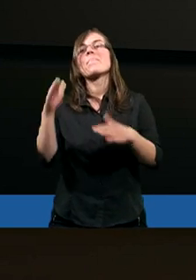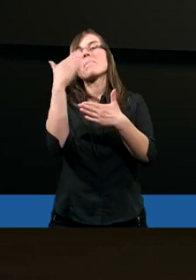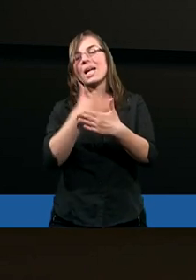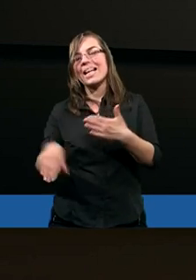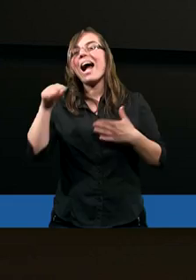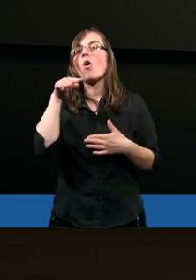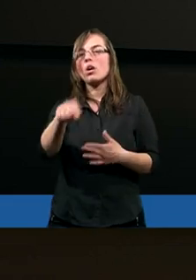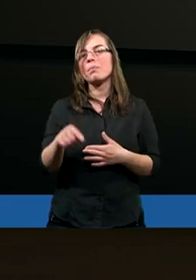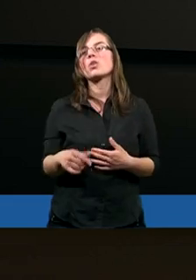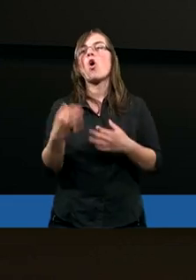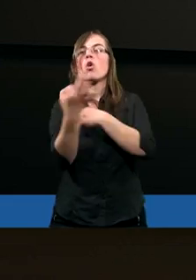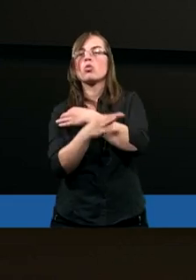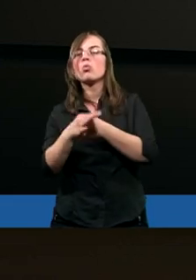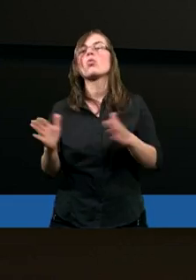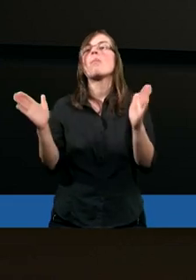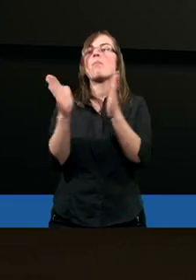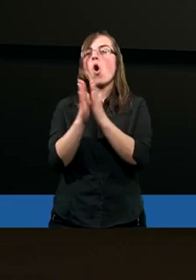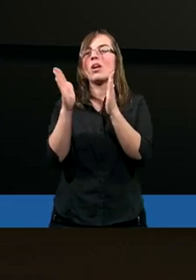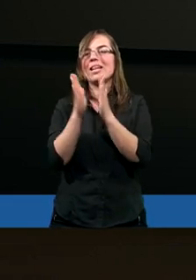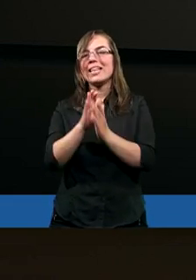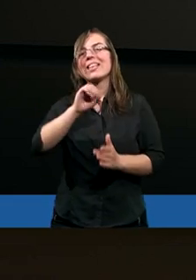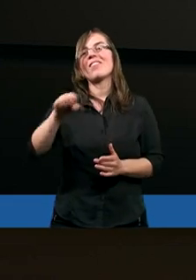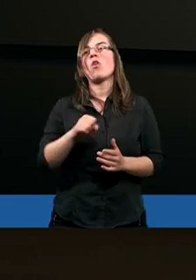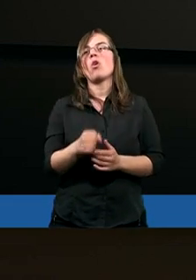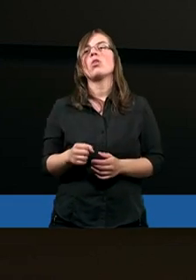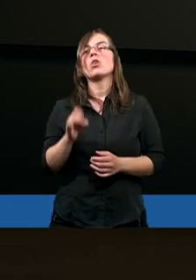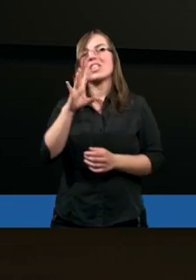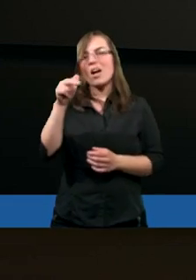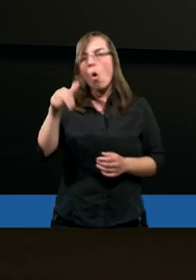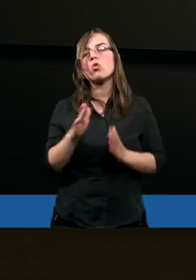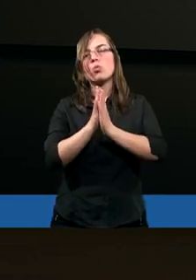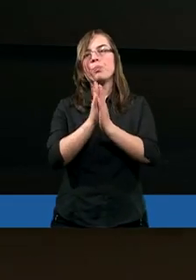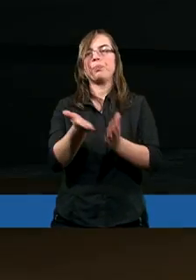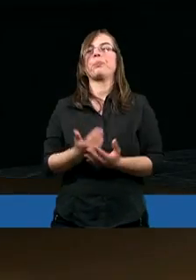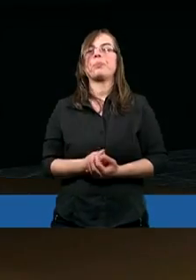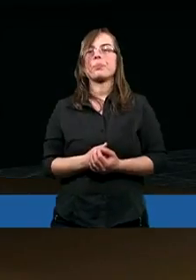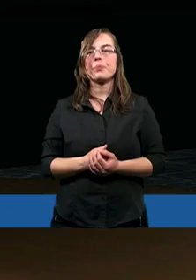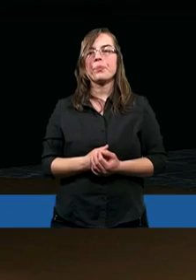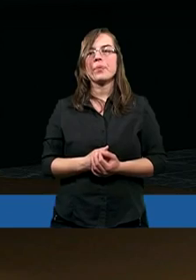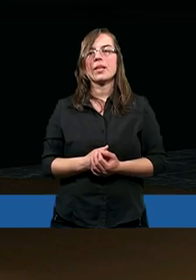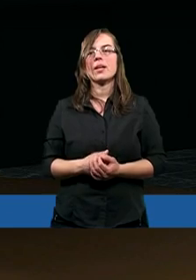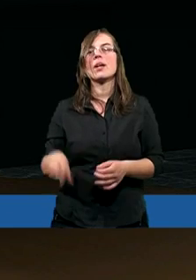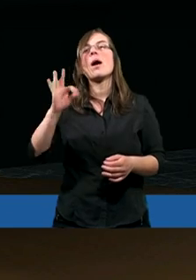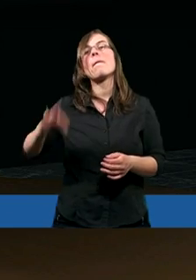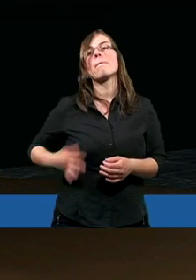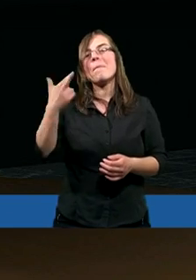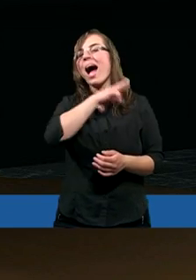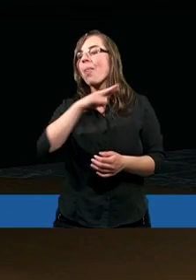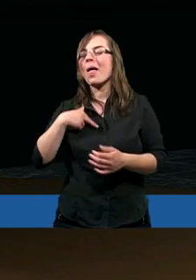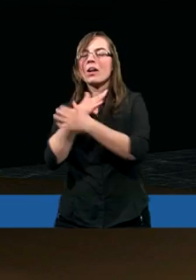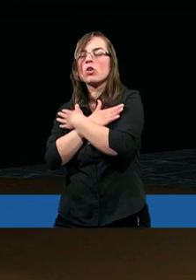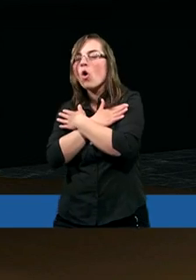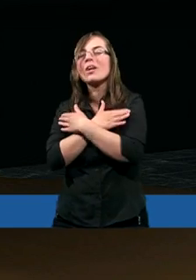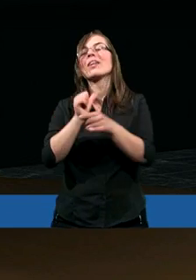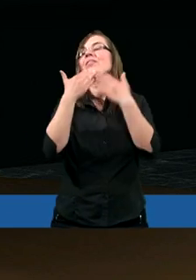Zakończmy to studium modlitwą. Krzysiu, zapraszam cię do modlitwy. Panie nasz kochany